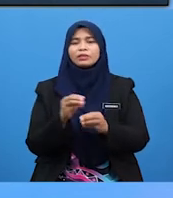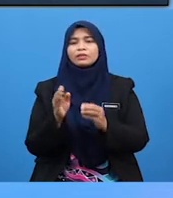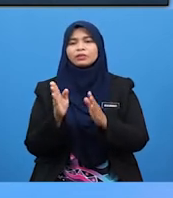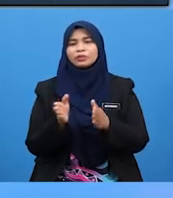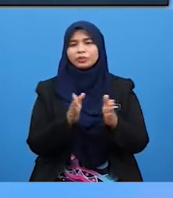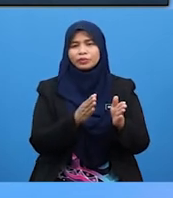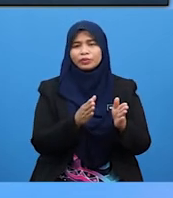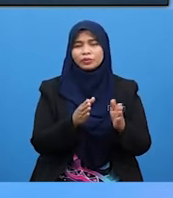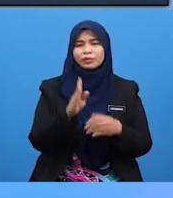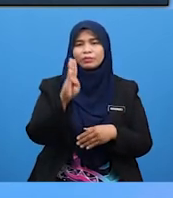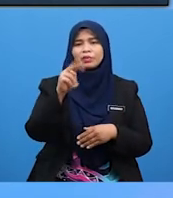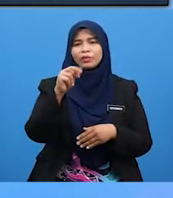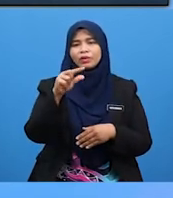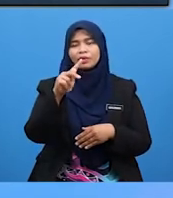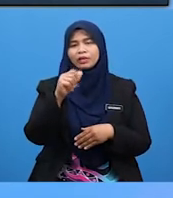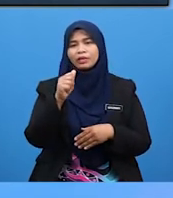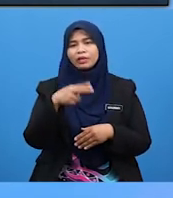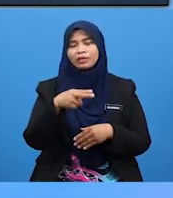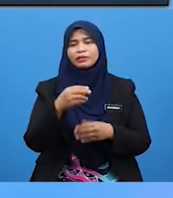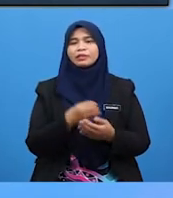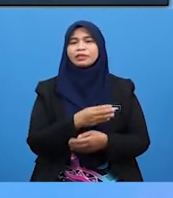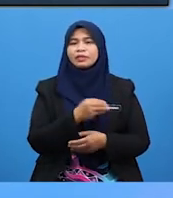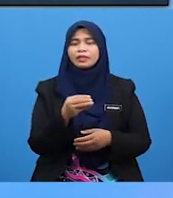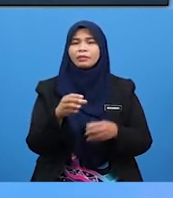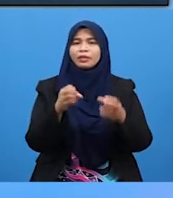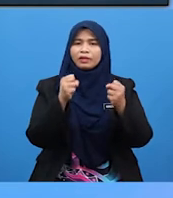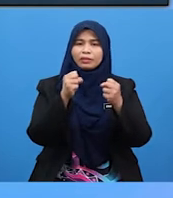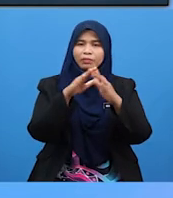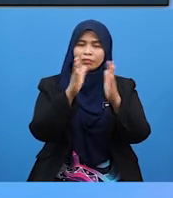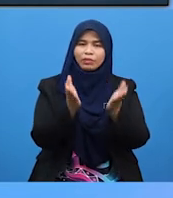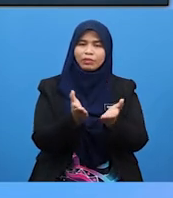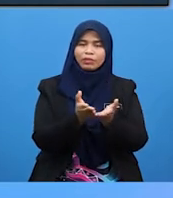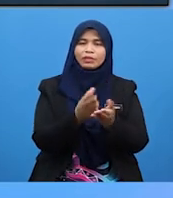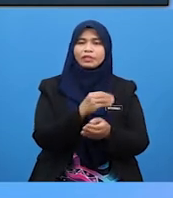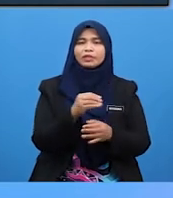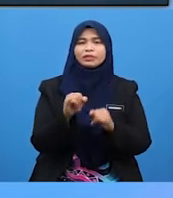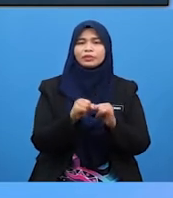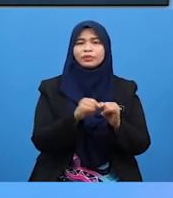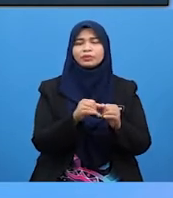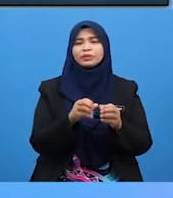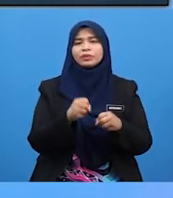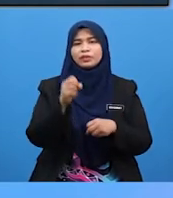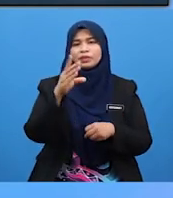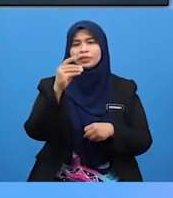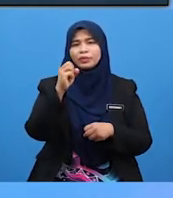bongkah Memasukkan manik Memegang bola Dan juga mengulido